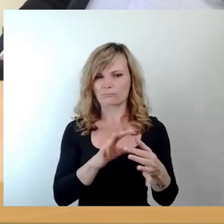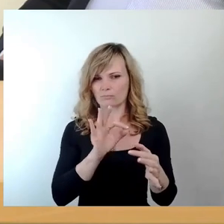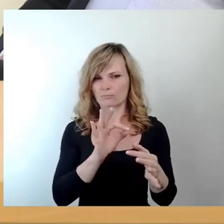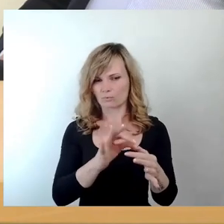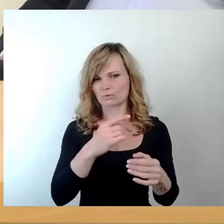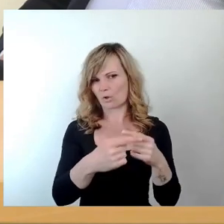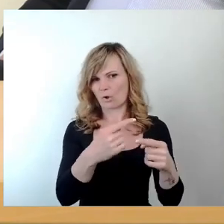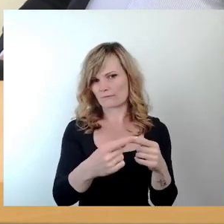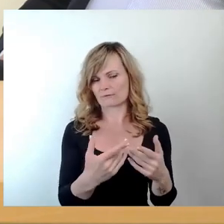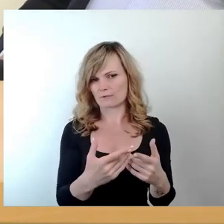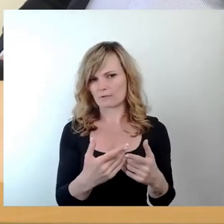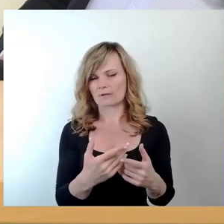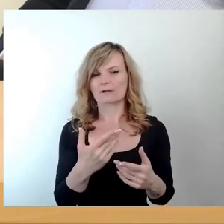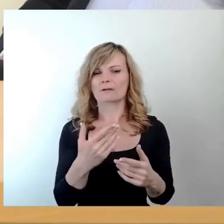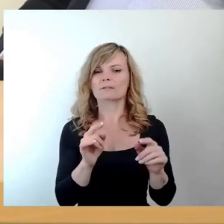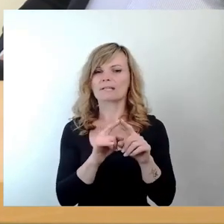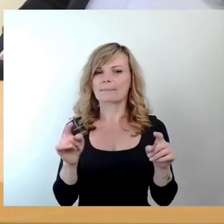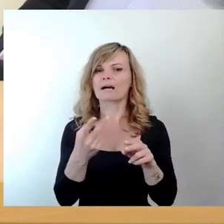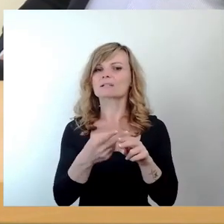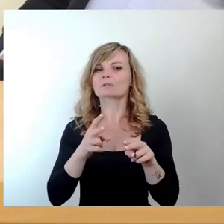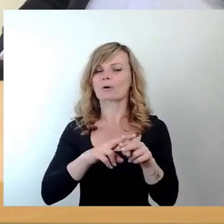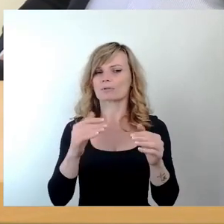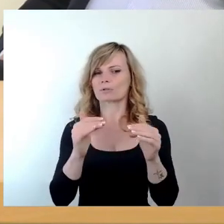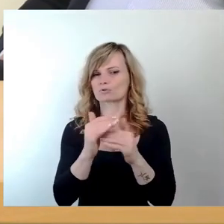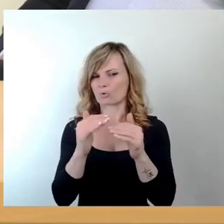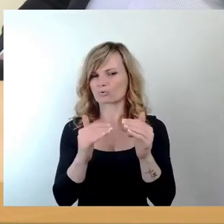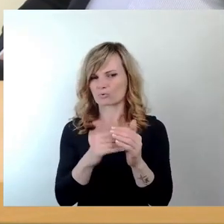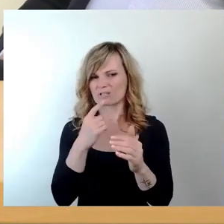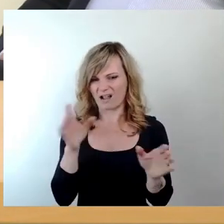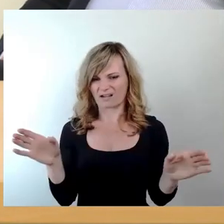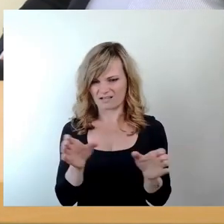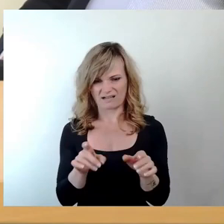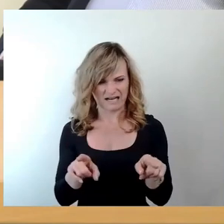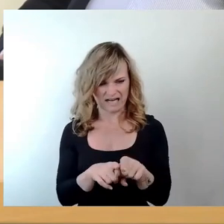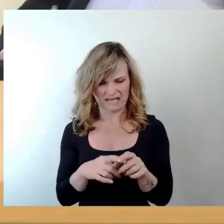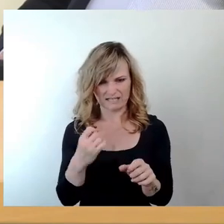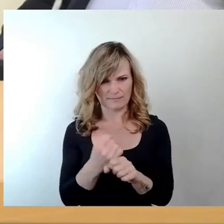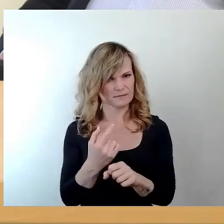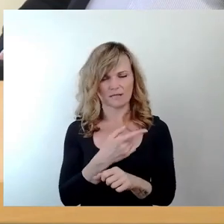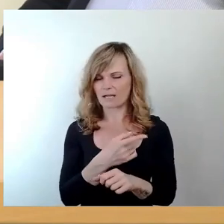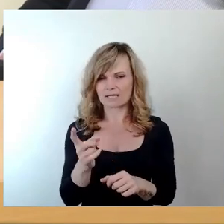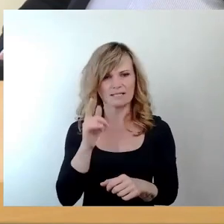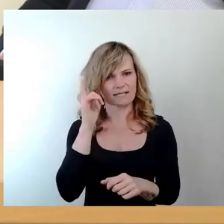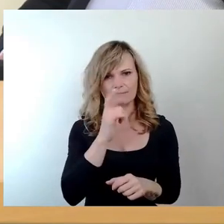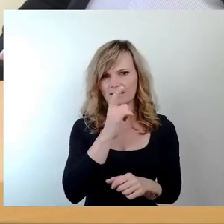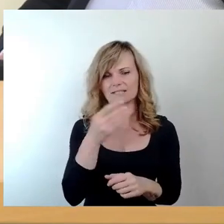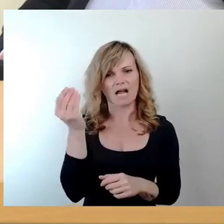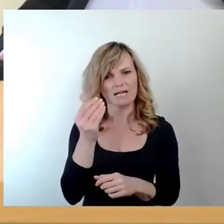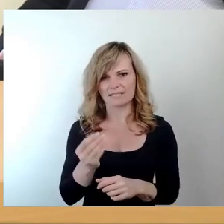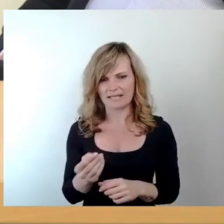angesprochen auf das Thema Doppelstrukturen. Es sind alles Expertinnen und Experten, Architektinnen und Architekten. Alle haben Ahnung